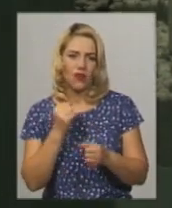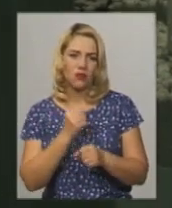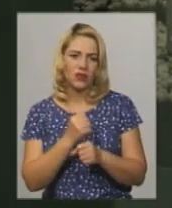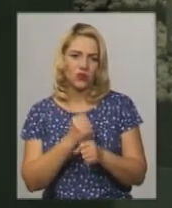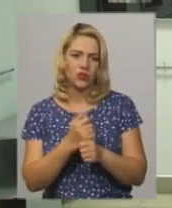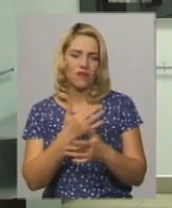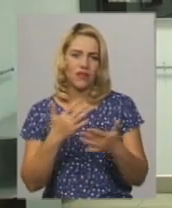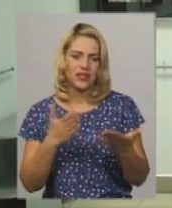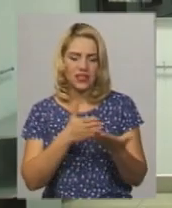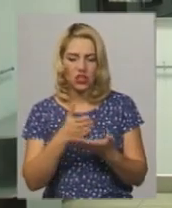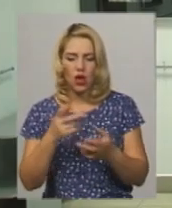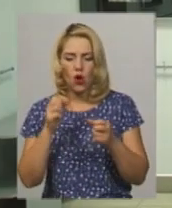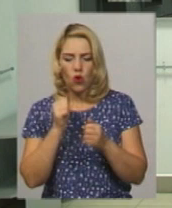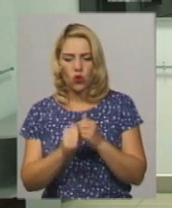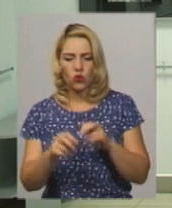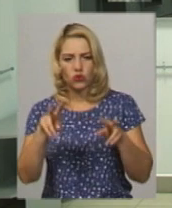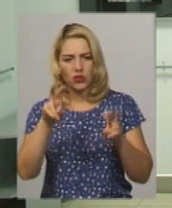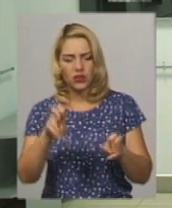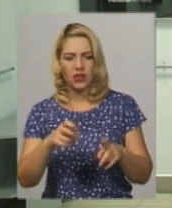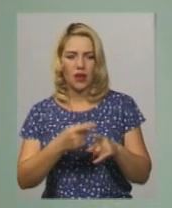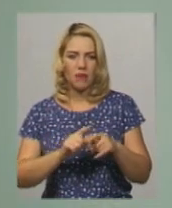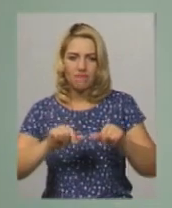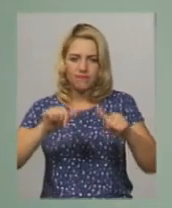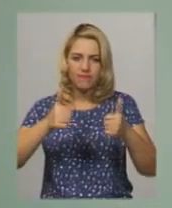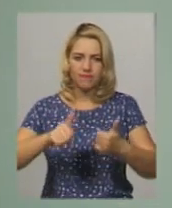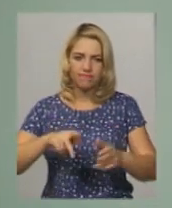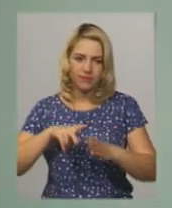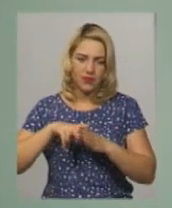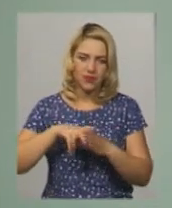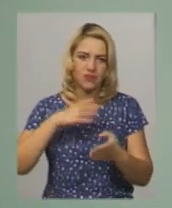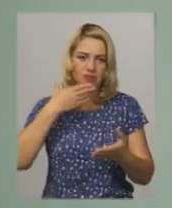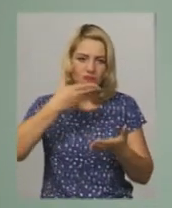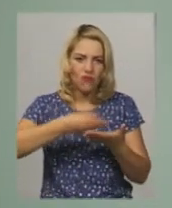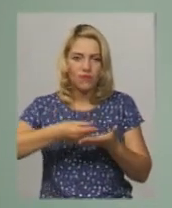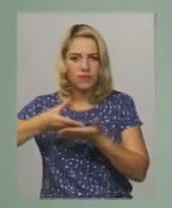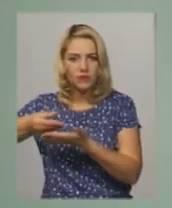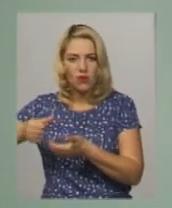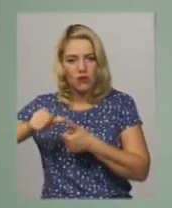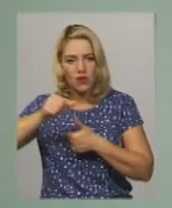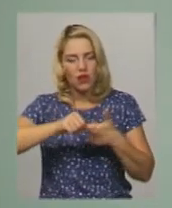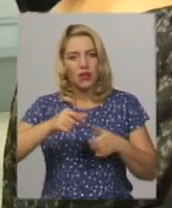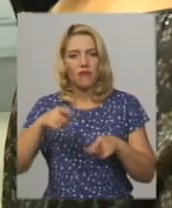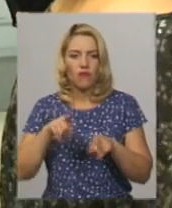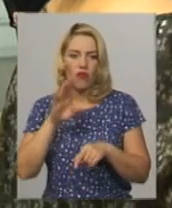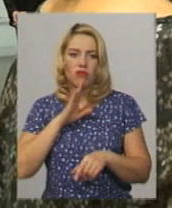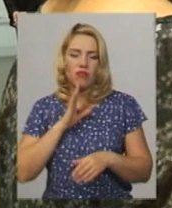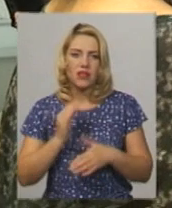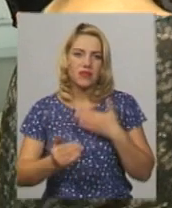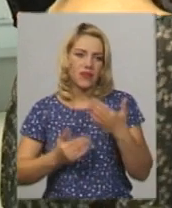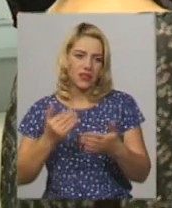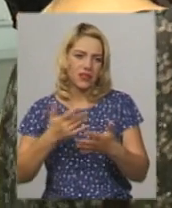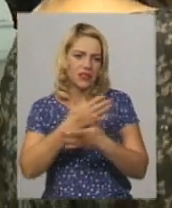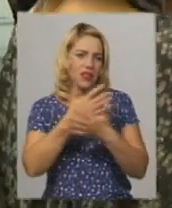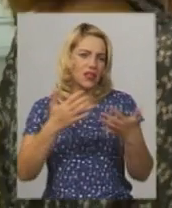теми підходить з певним стилістичним навантаженням. Крім того, вона звертається до різних тем.